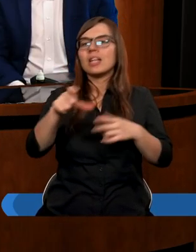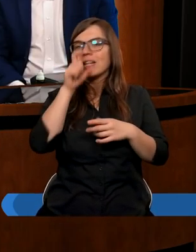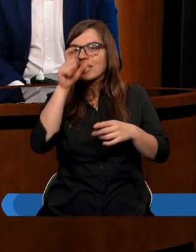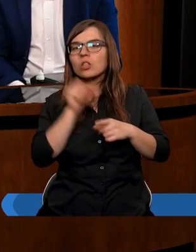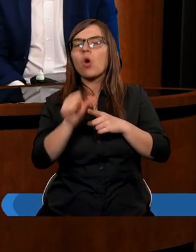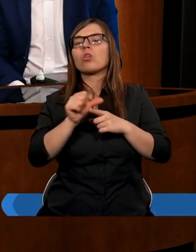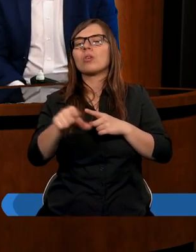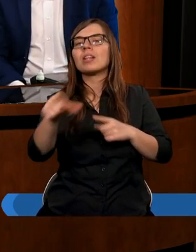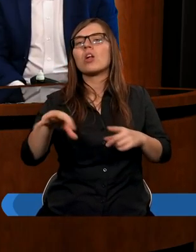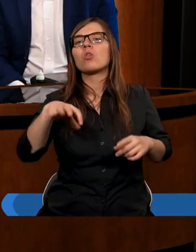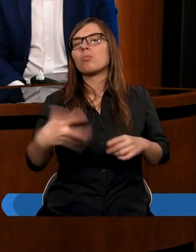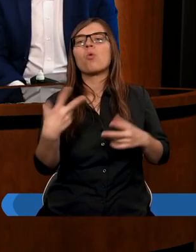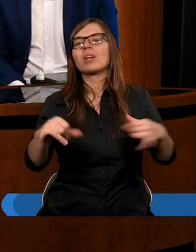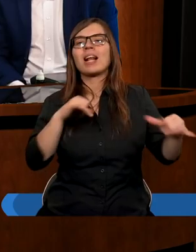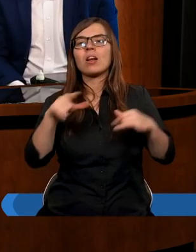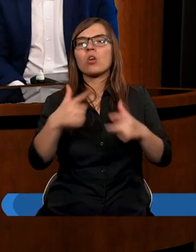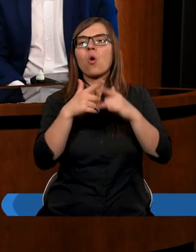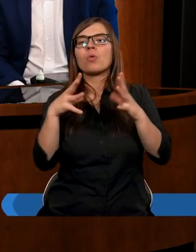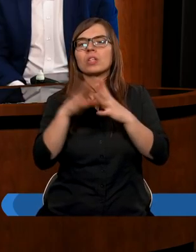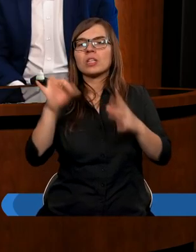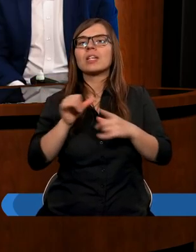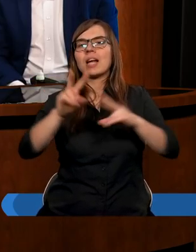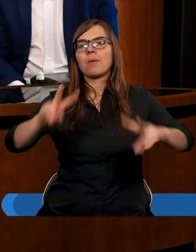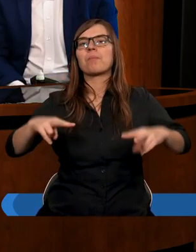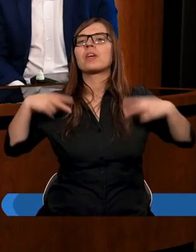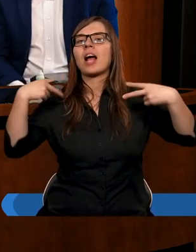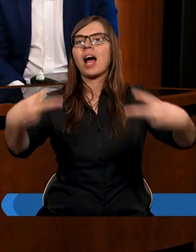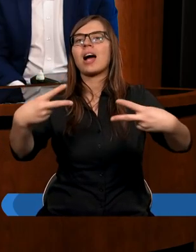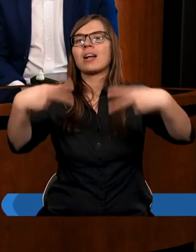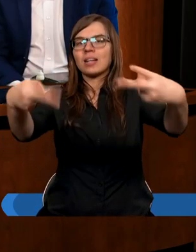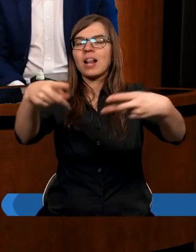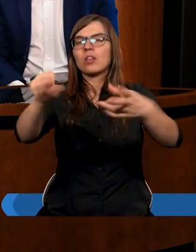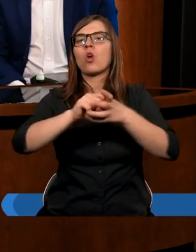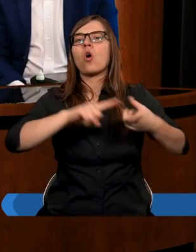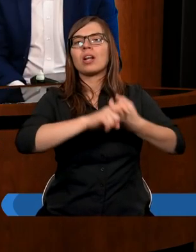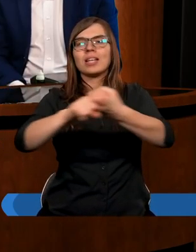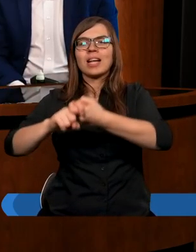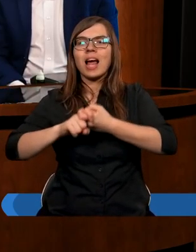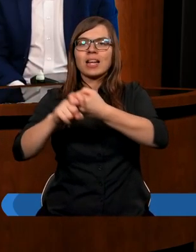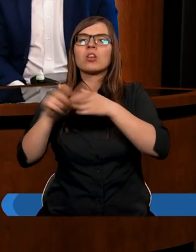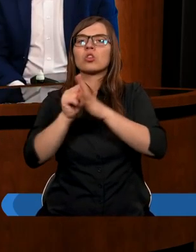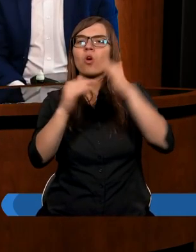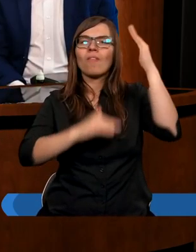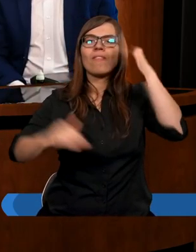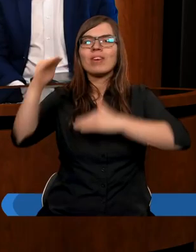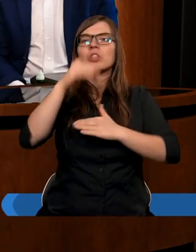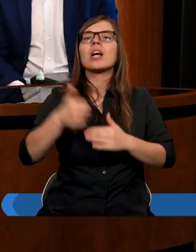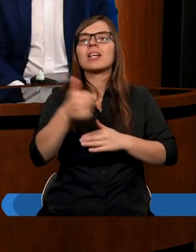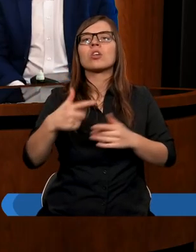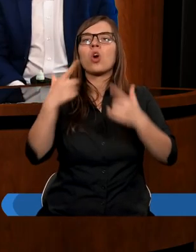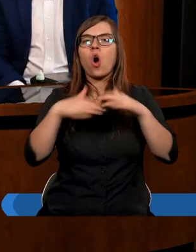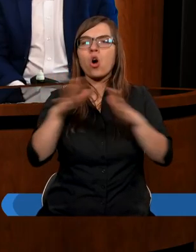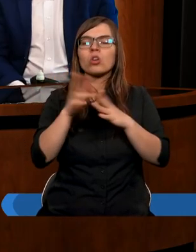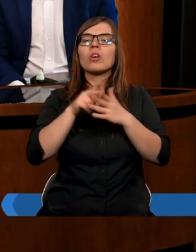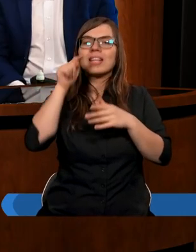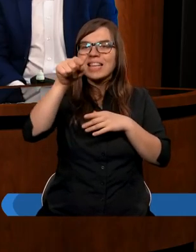że też zbór nie zarządza tą dziesięciną, tylko ona jest przekazywana do diecezji. Dokładnie, do wyższej jednostki kościoła, gdzie dopiero tam